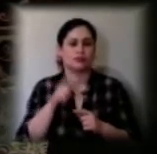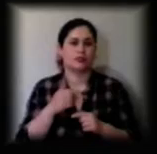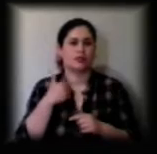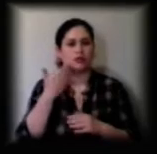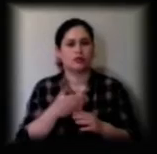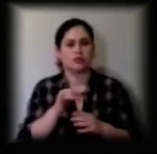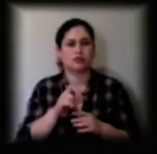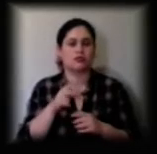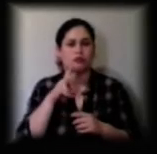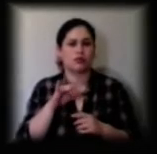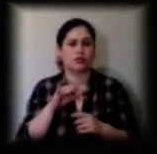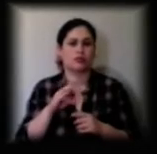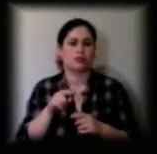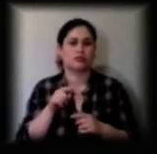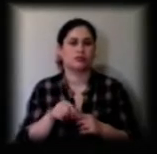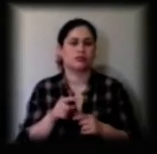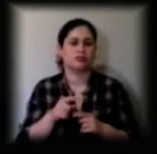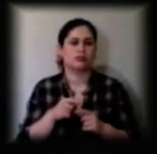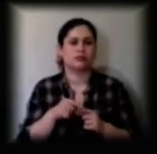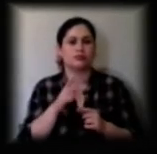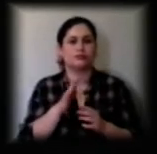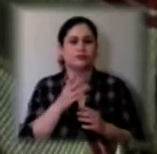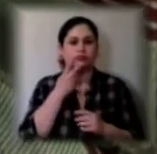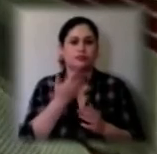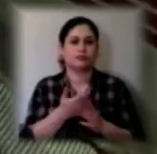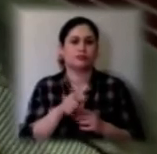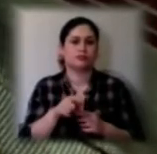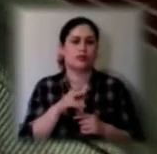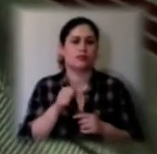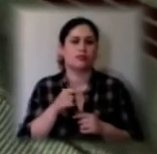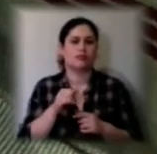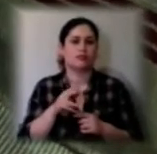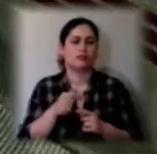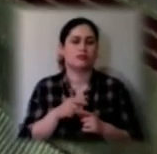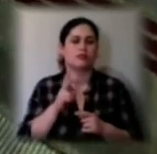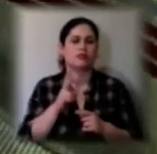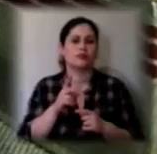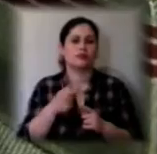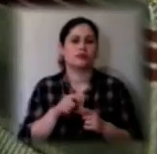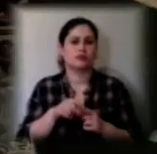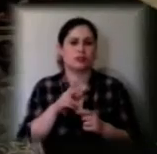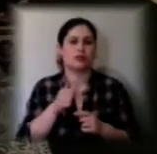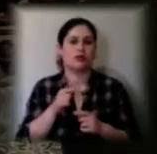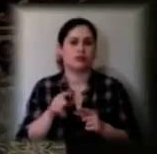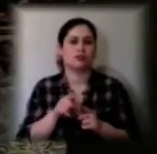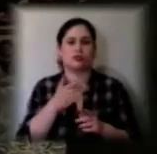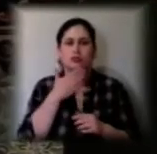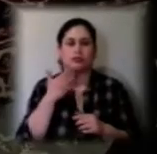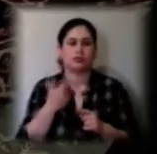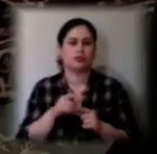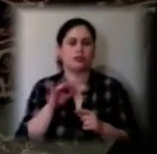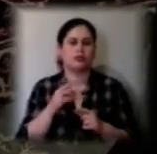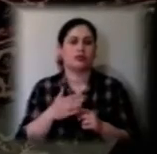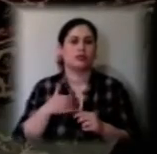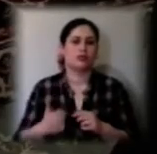йому. Ви тільки гляньте на ці награди, у кого стільки є наград. Він наш герой.